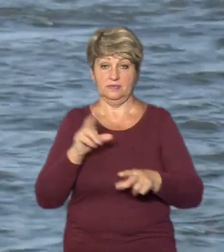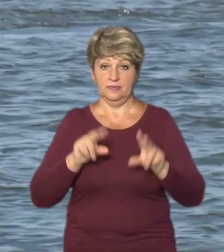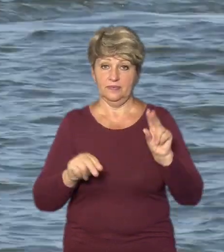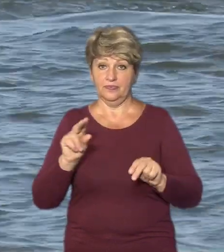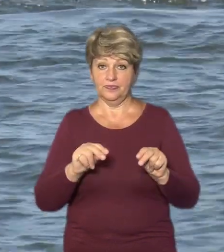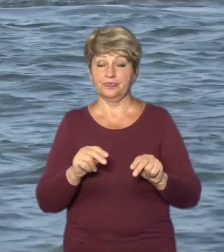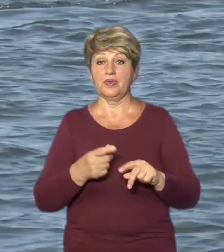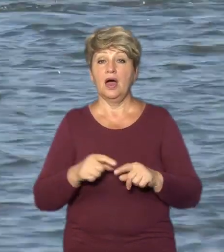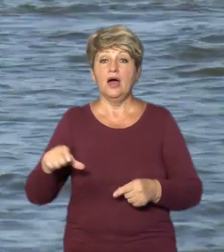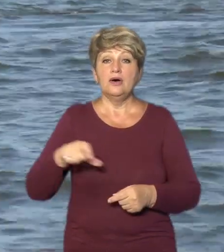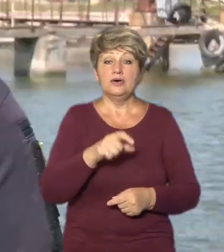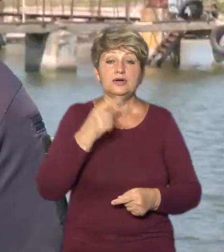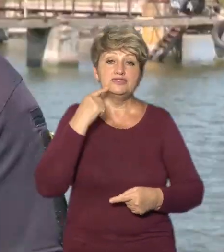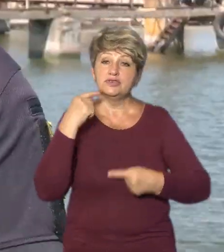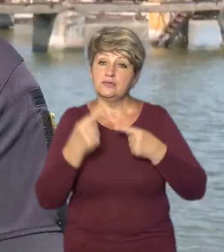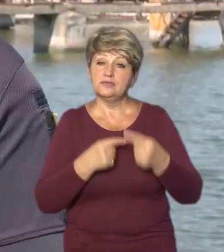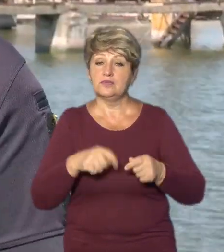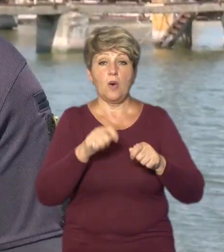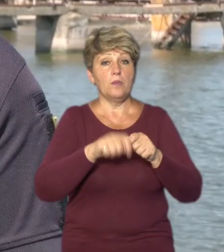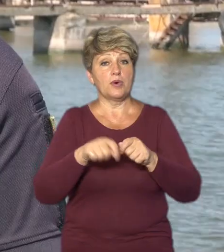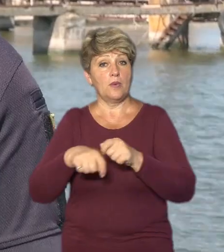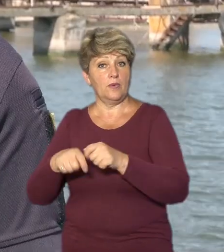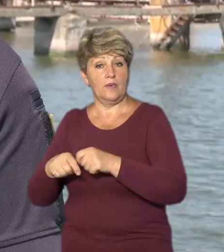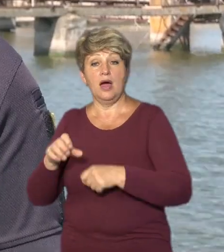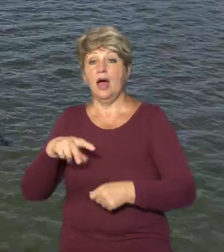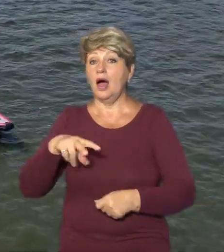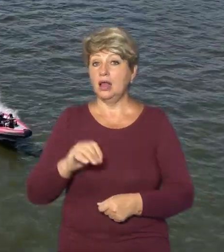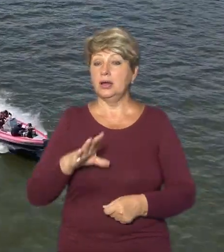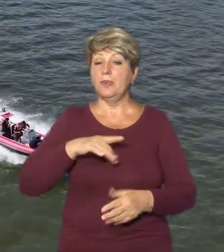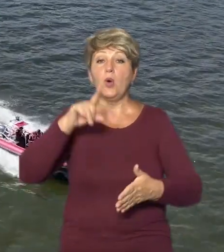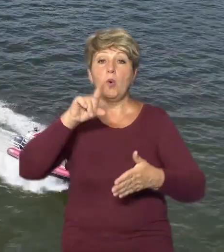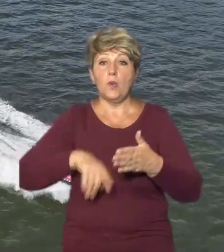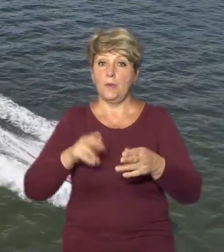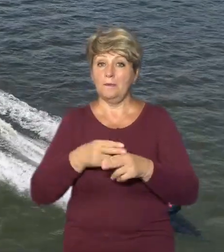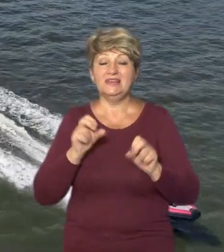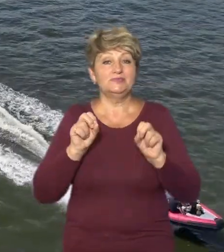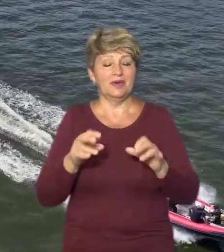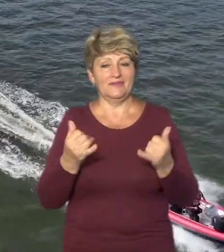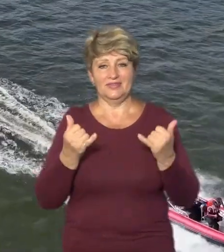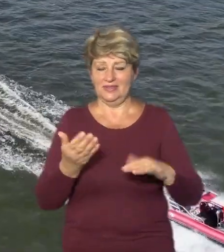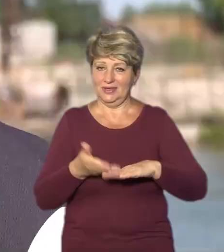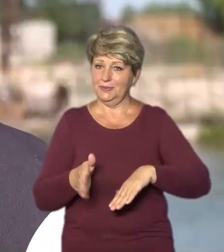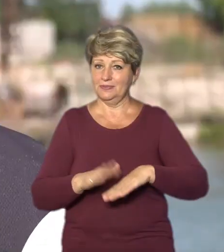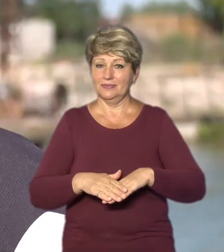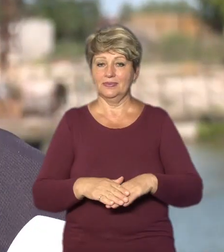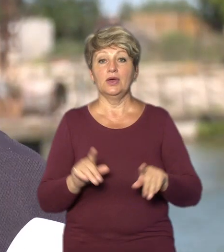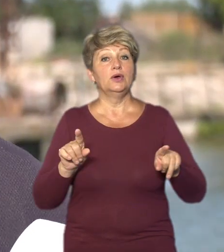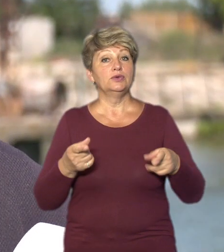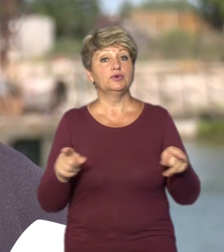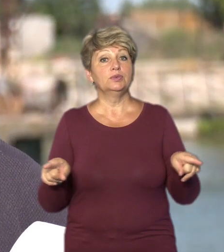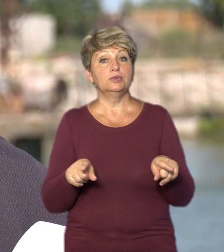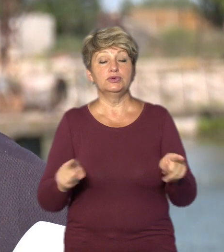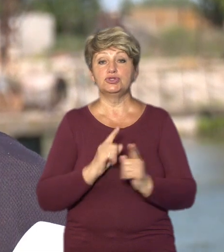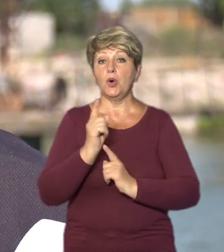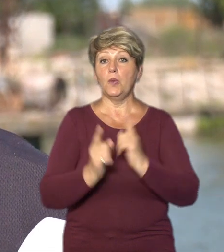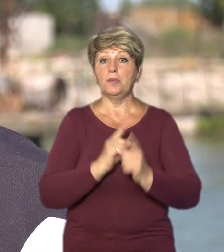Акваторію річки постійно інспектують, додає чоловік. Але бути павними в безпеці нині не можна. Тому що міняється